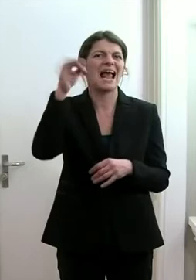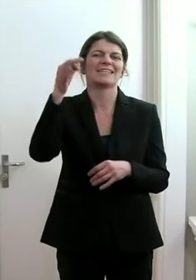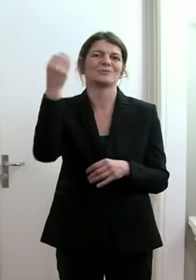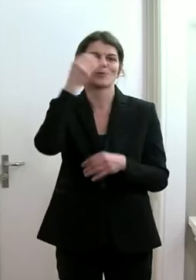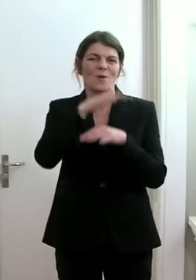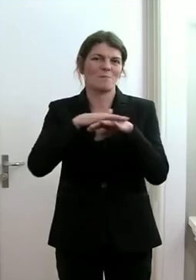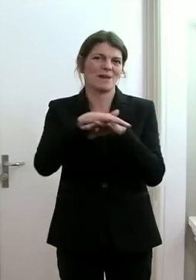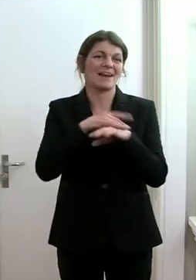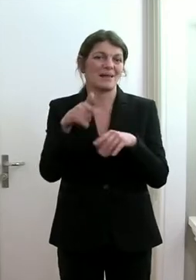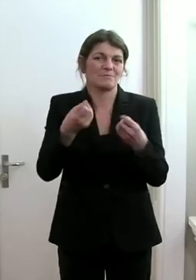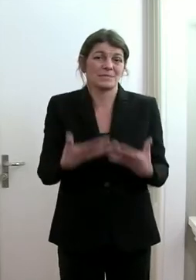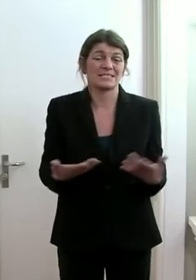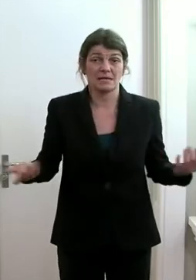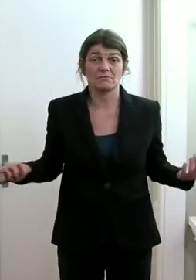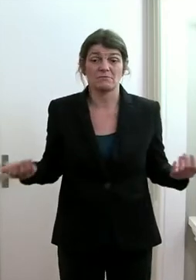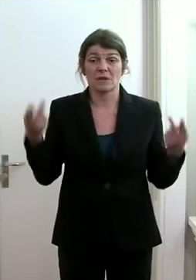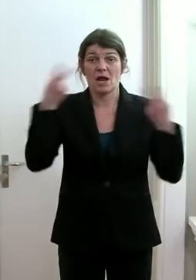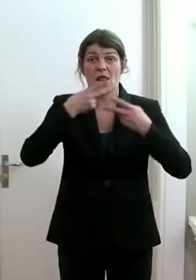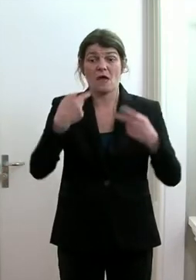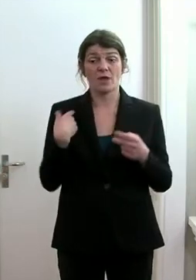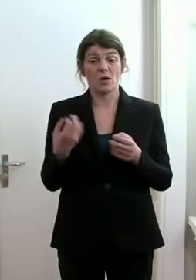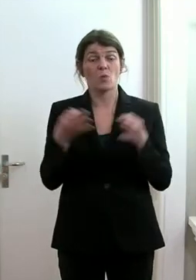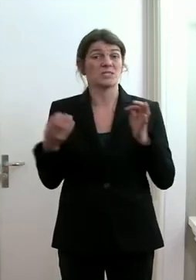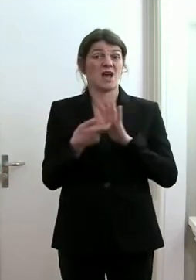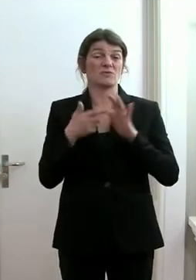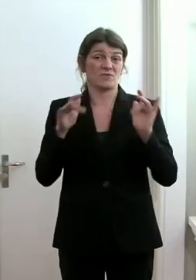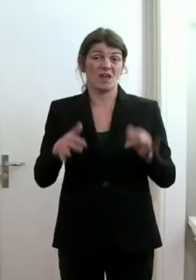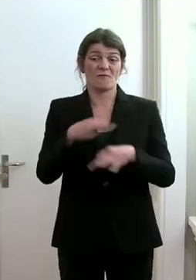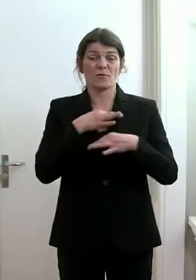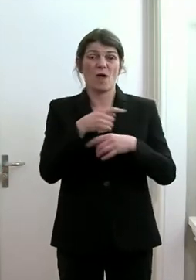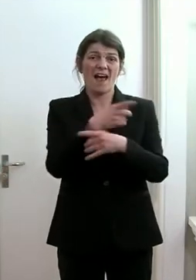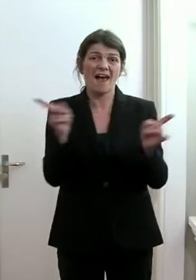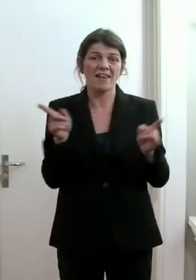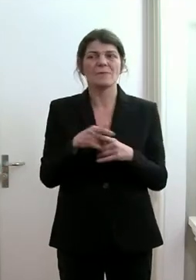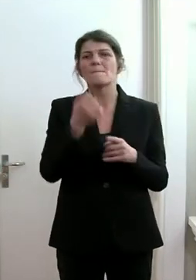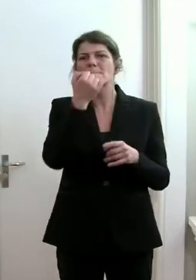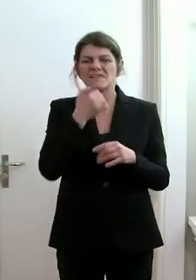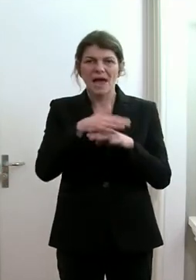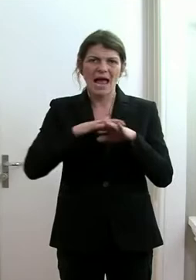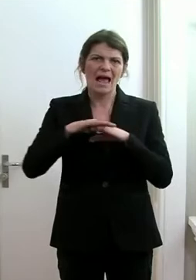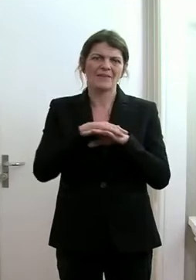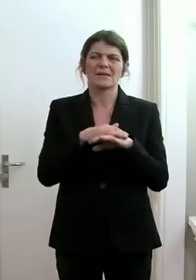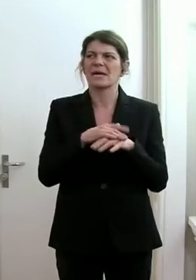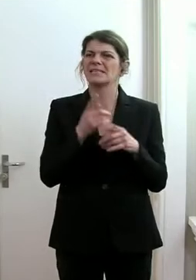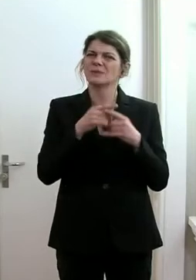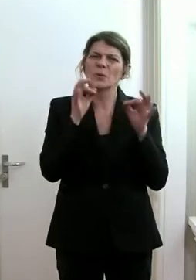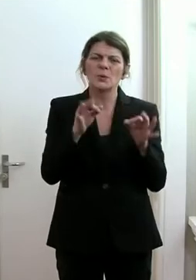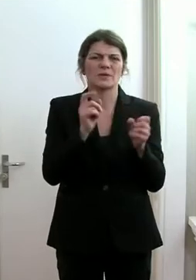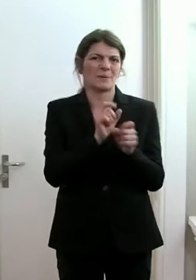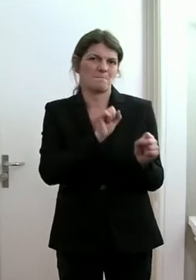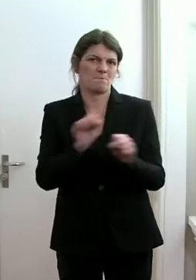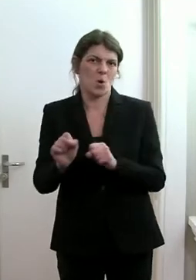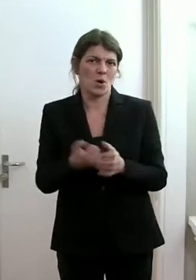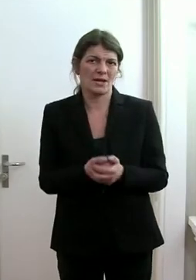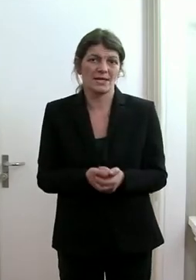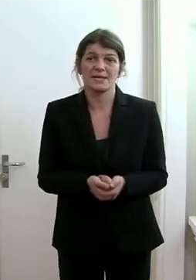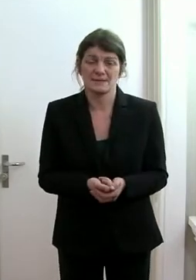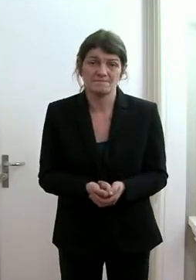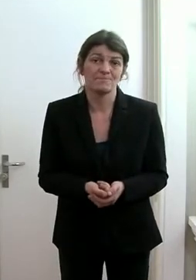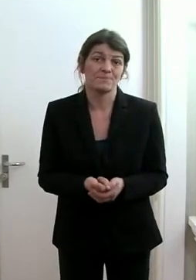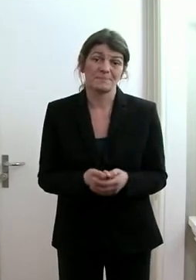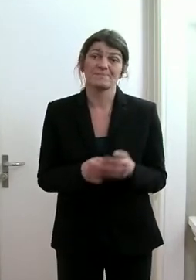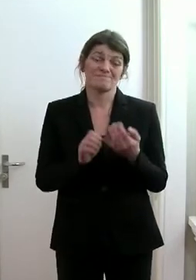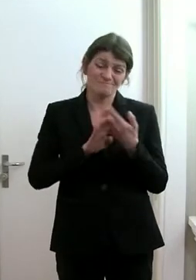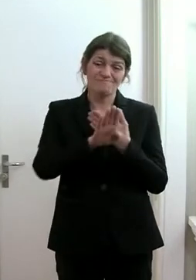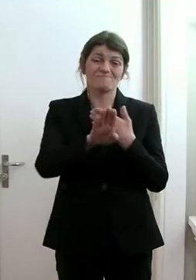Schulbereich passieren. Wir sind natürlich auch sehr gefordert, dass alle im privaten Bereich so gut wie möglich diese